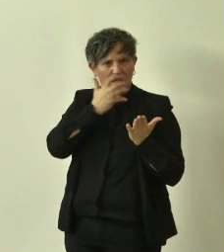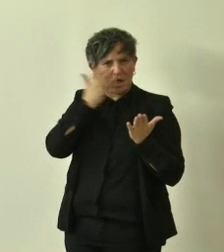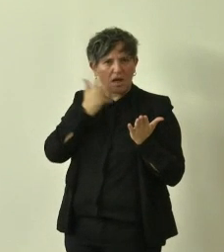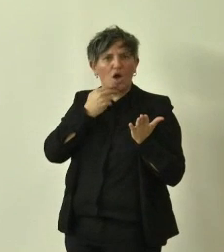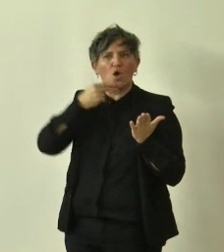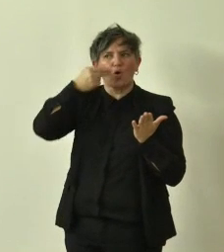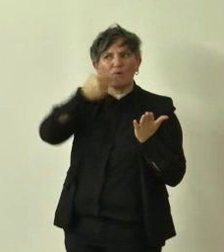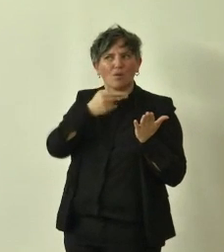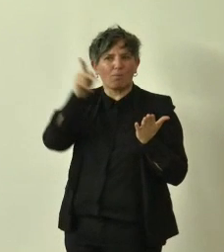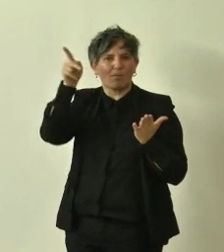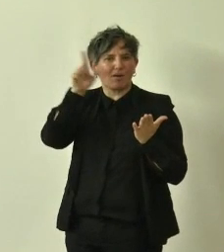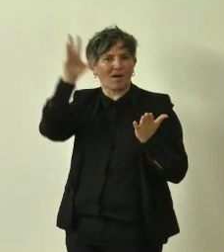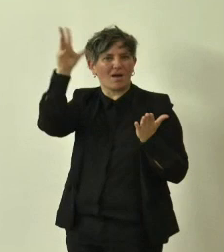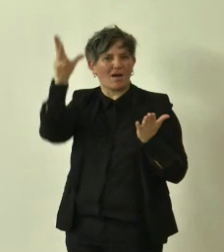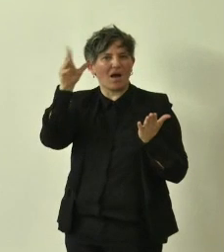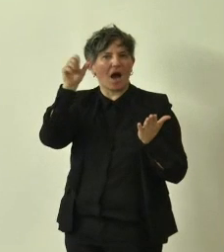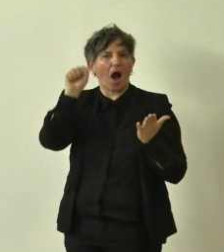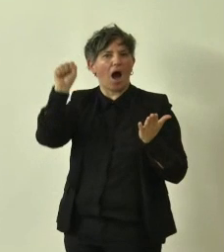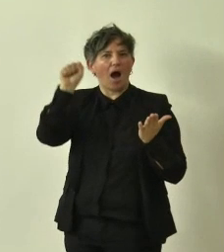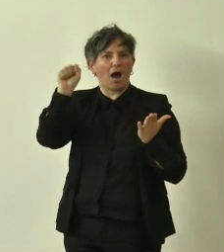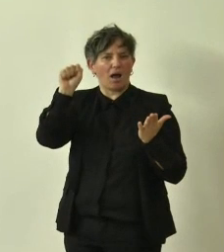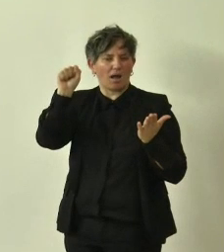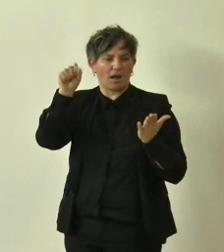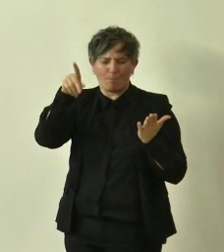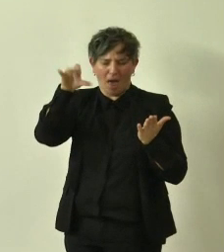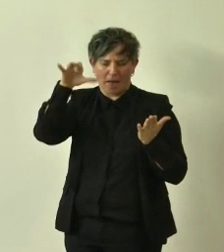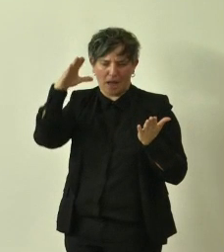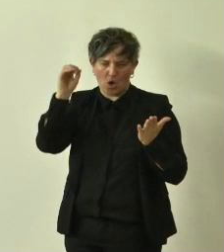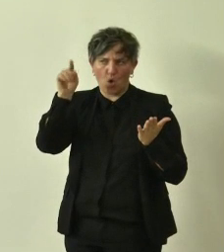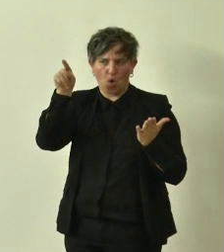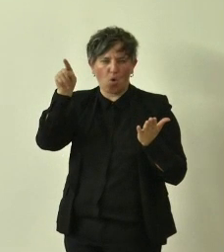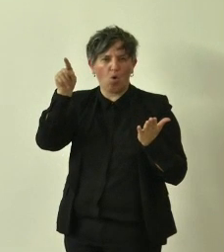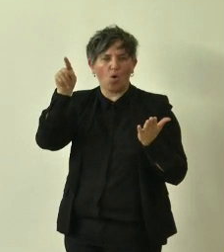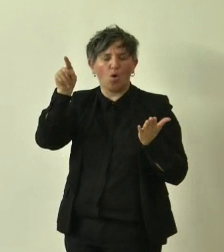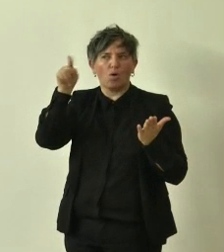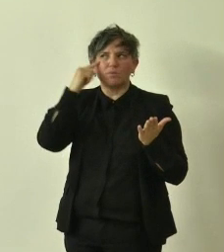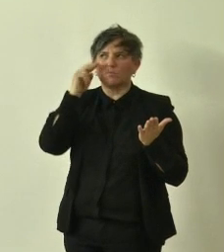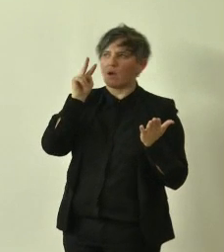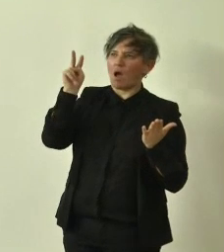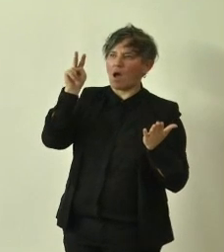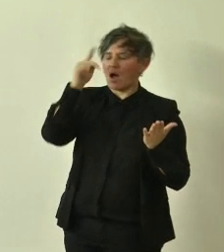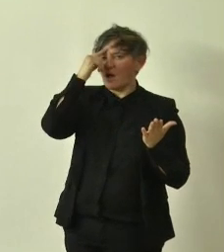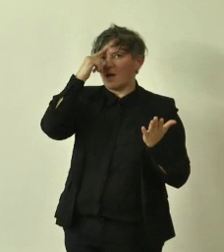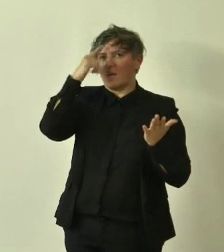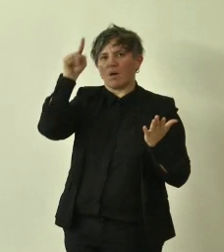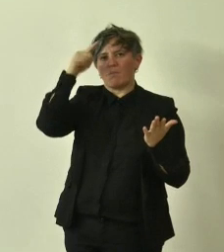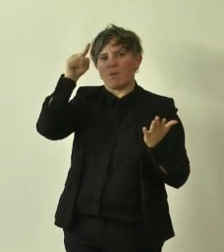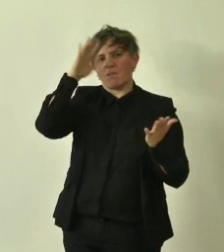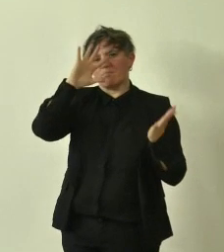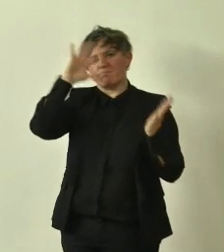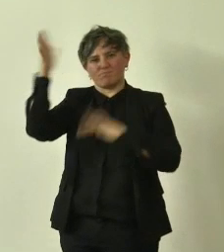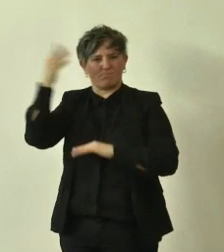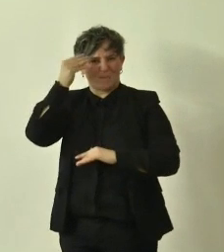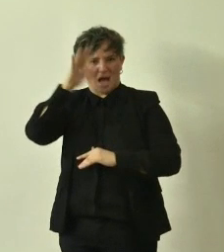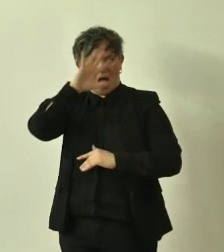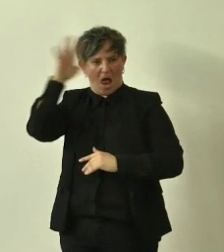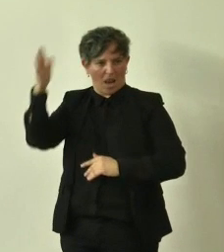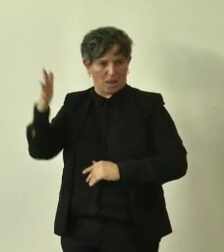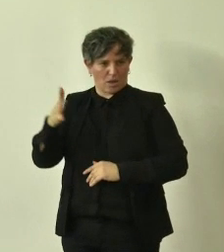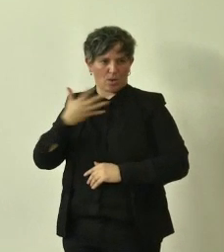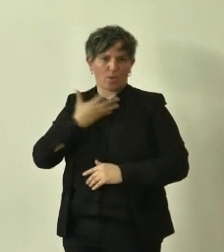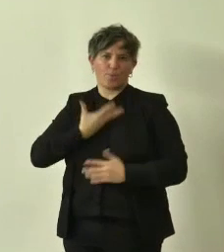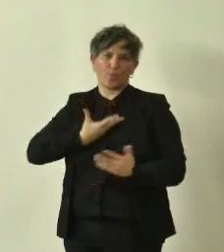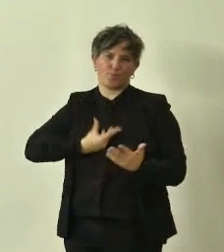platano che le dava sollievo le dava un momento di evasione diciamo allora nel 2005